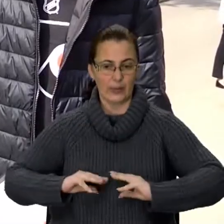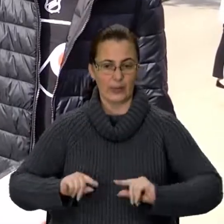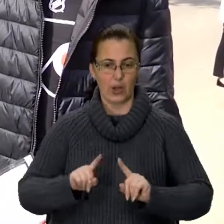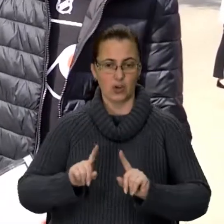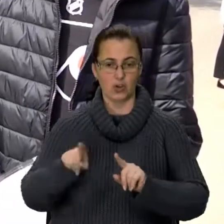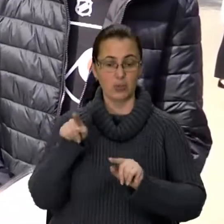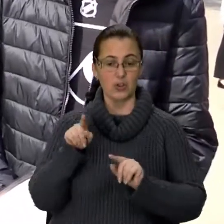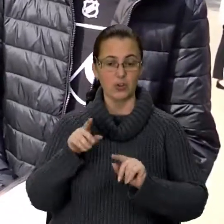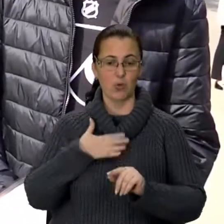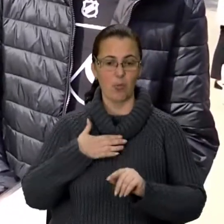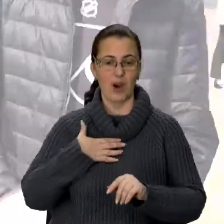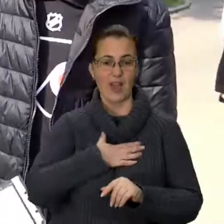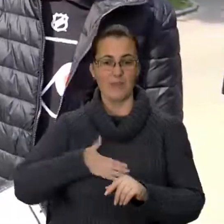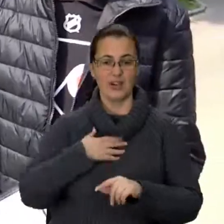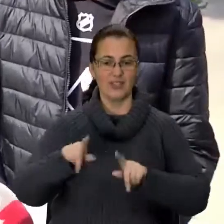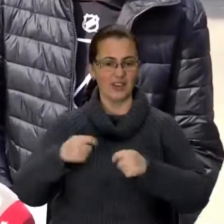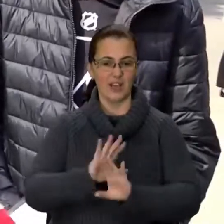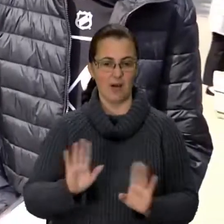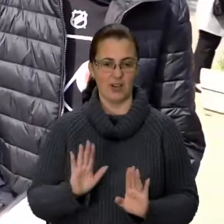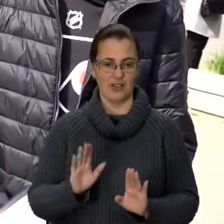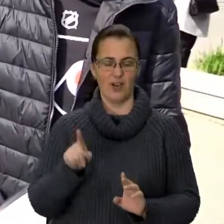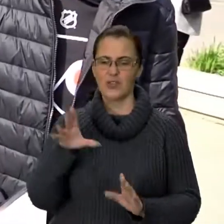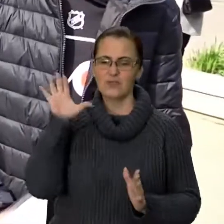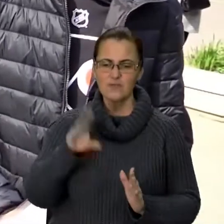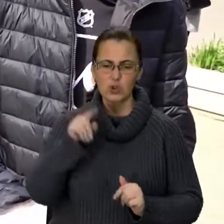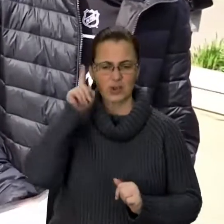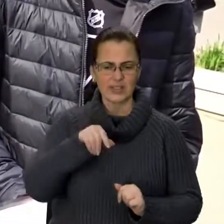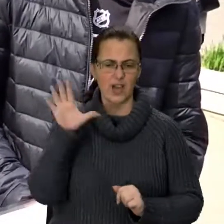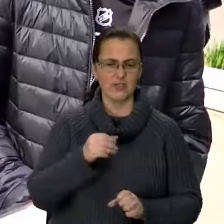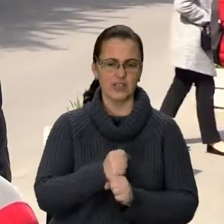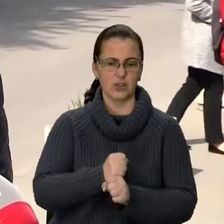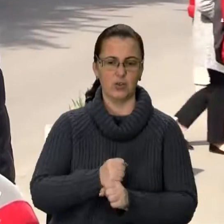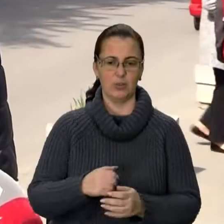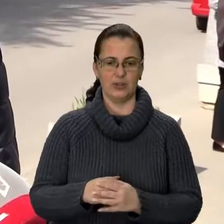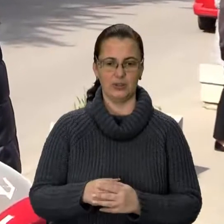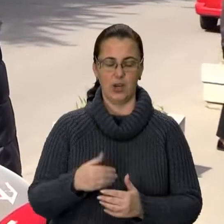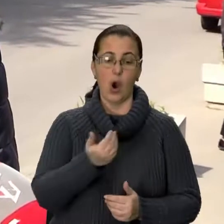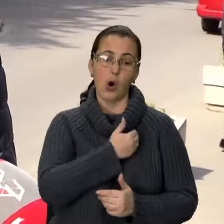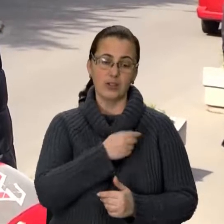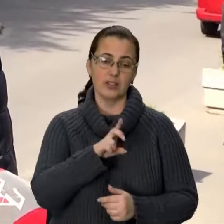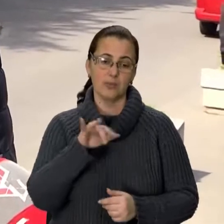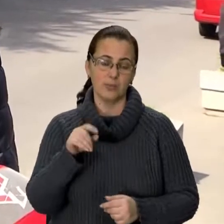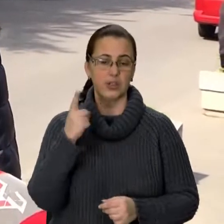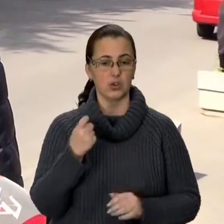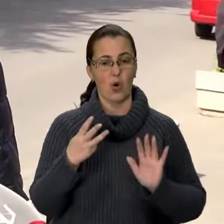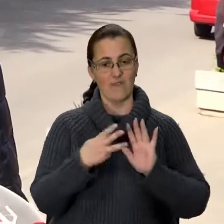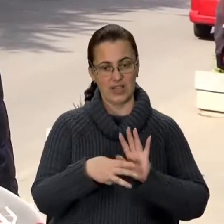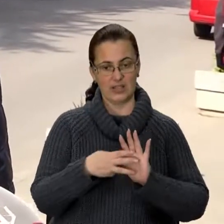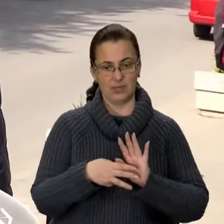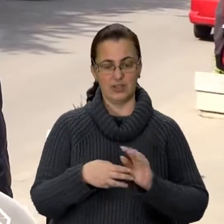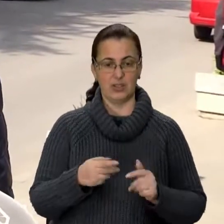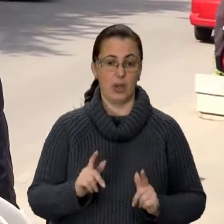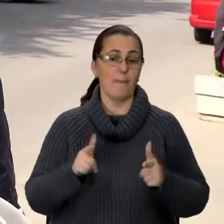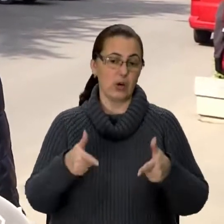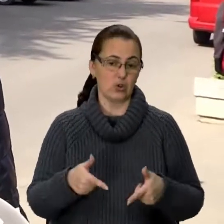йому моє хвилювання не передавалося. Він все знає, він все зробить. Хотілося б більше 180, хотілося б